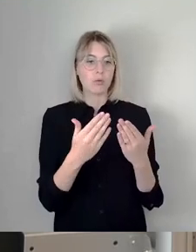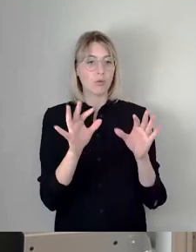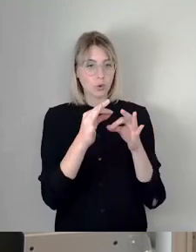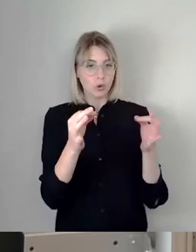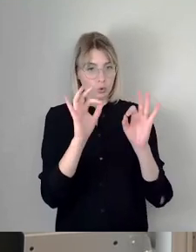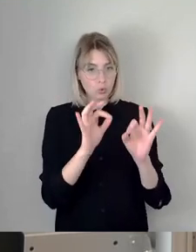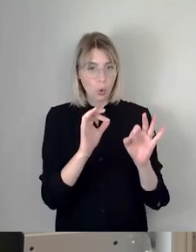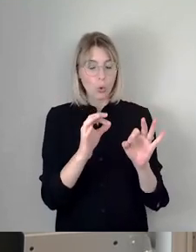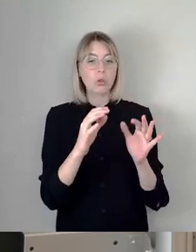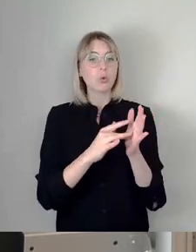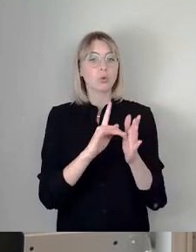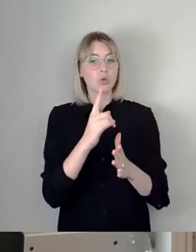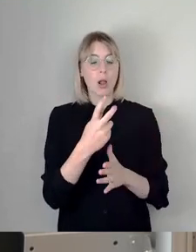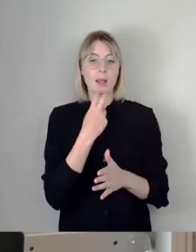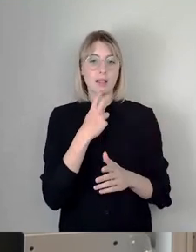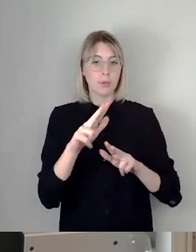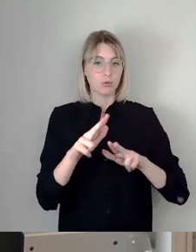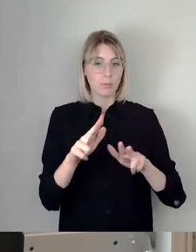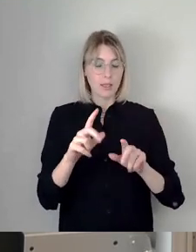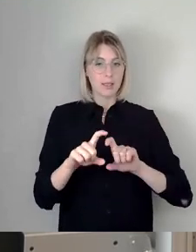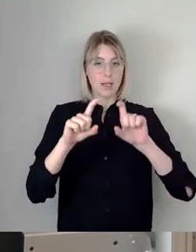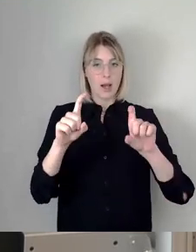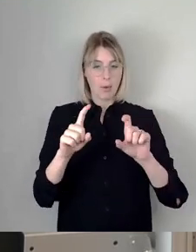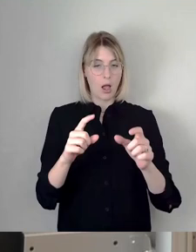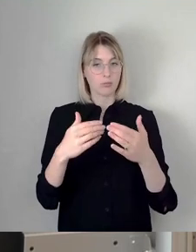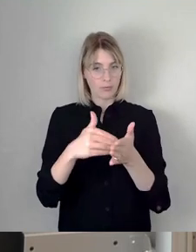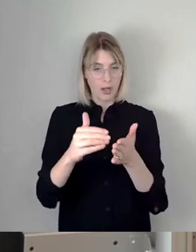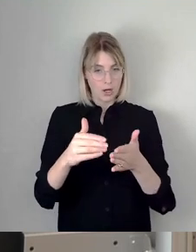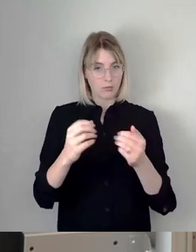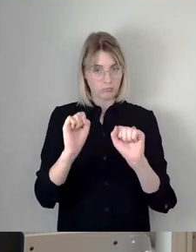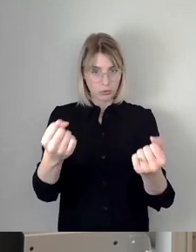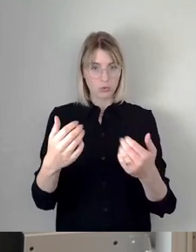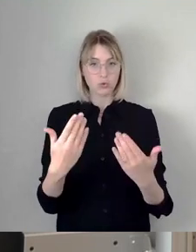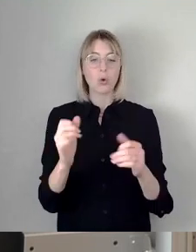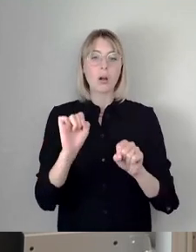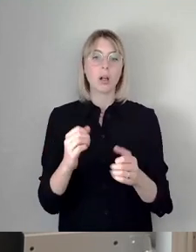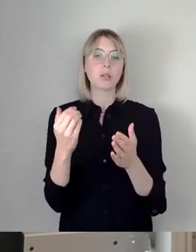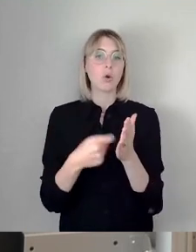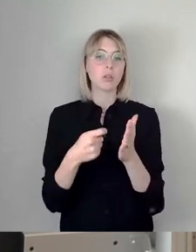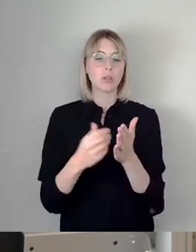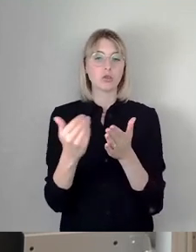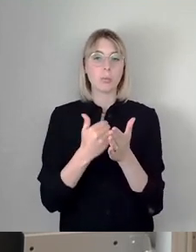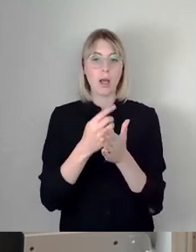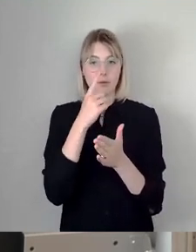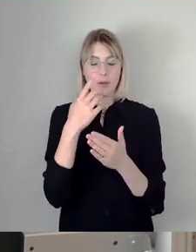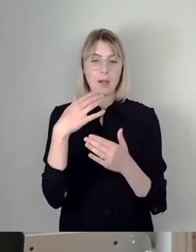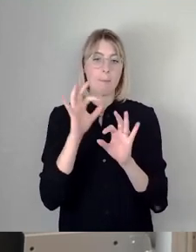Energiemanagement-Thema voranzubringen. Und das ist klar, da können wir Kosten sparen, wenn wir das besser kontrollen. Danke.